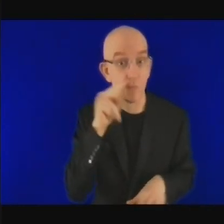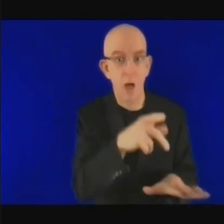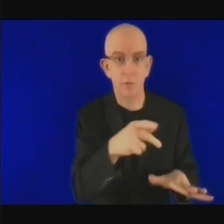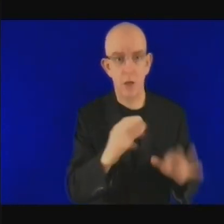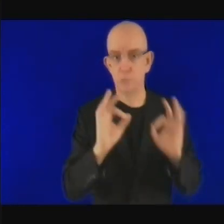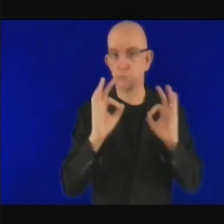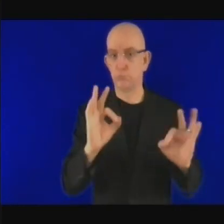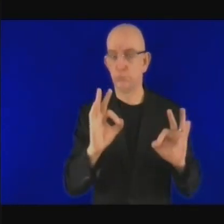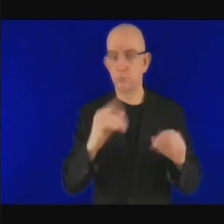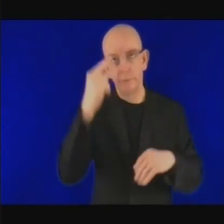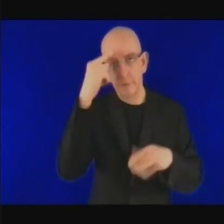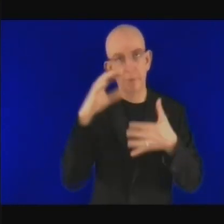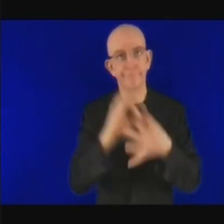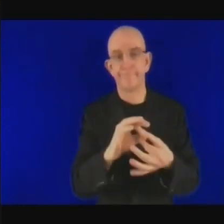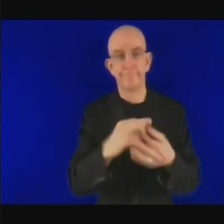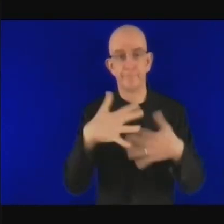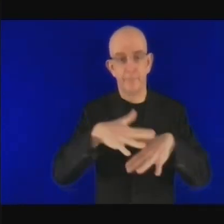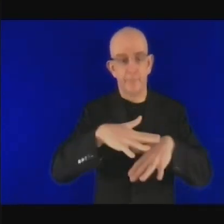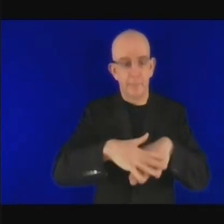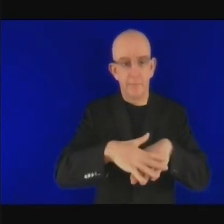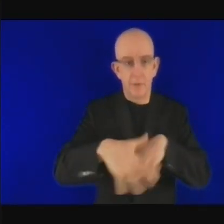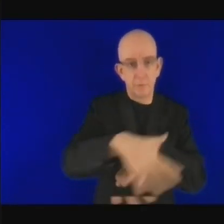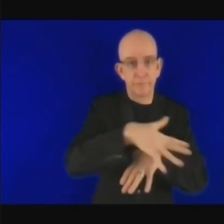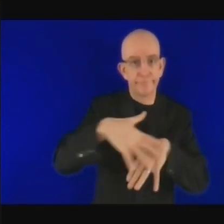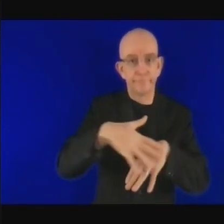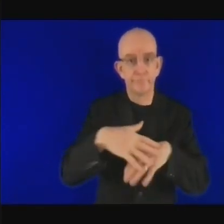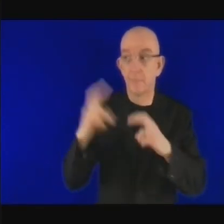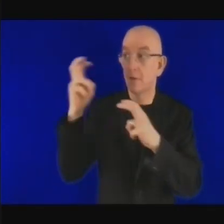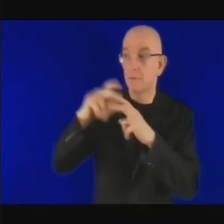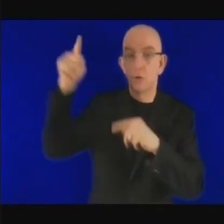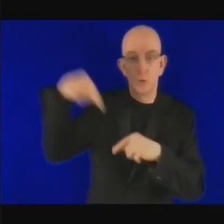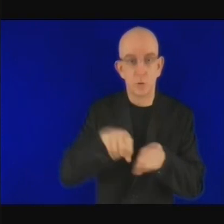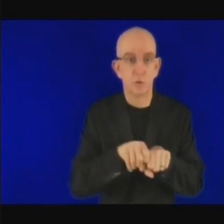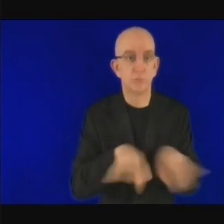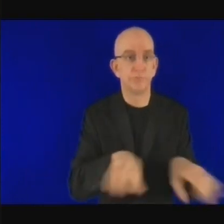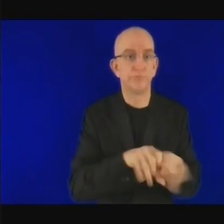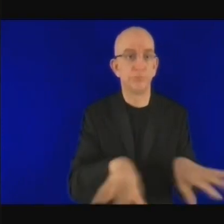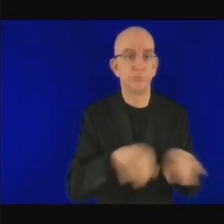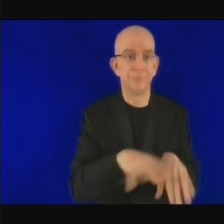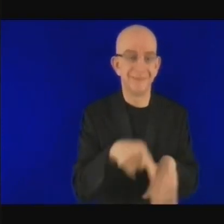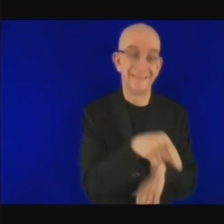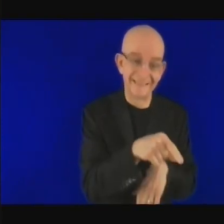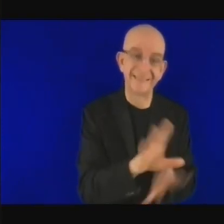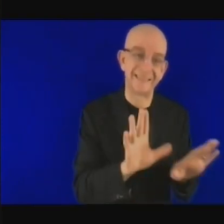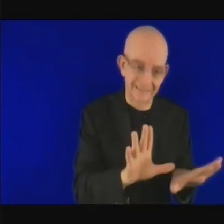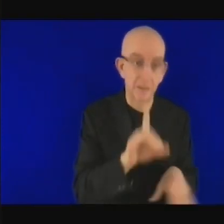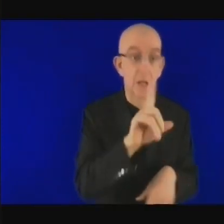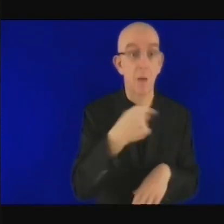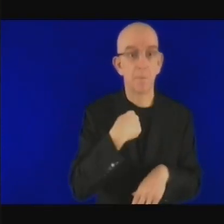'est ça l'avenir et ce qui limite